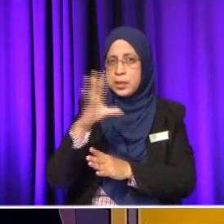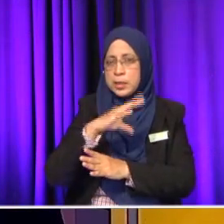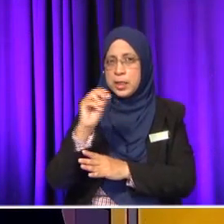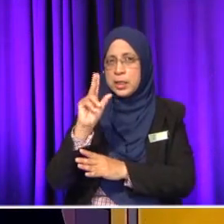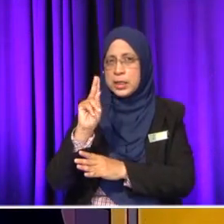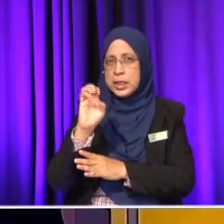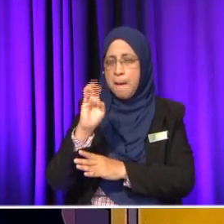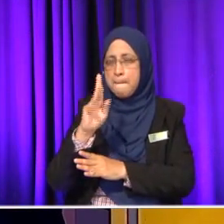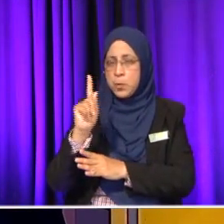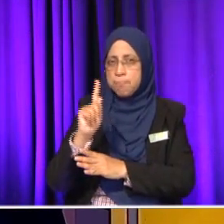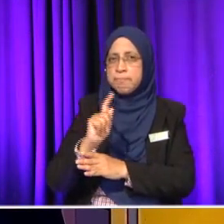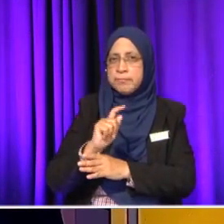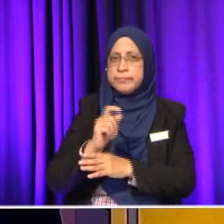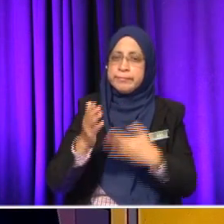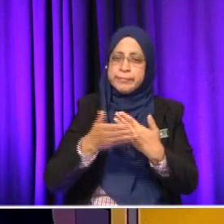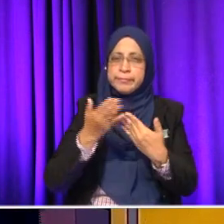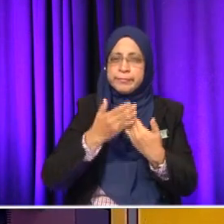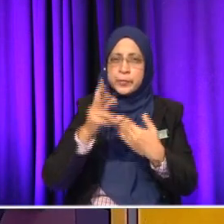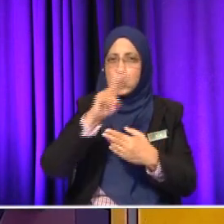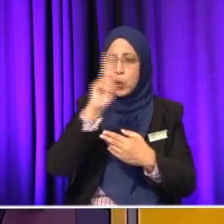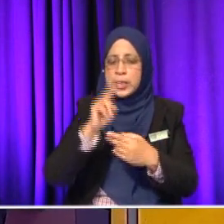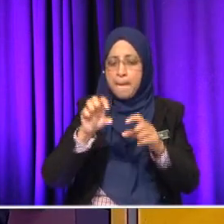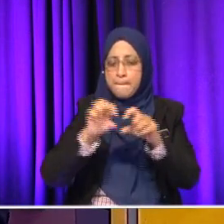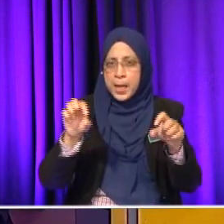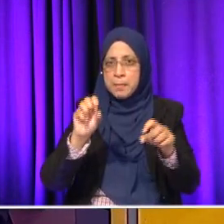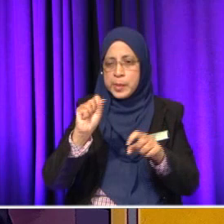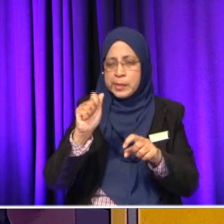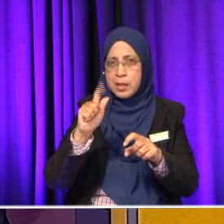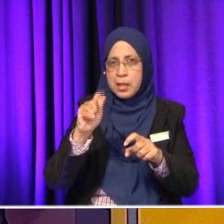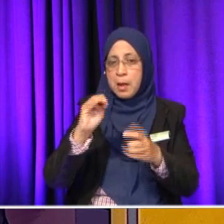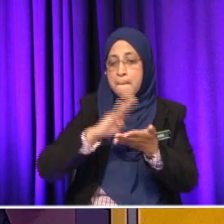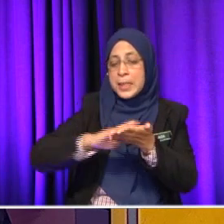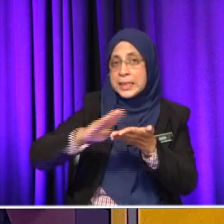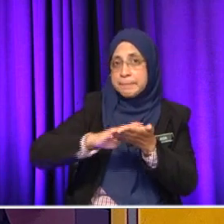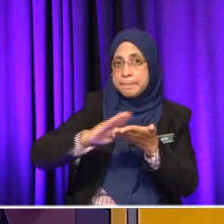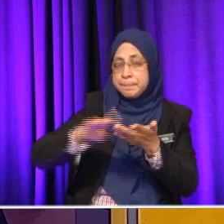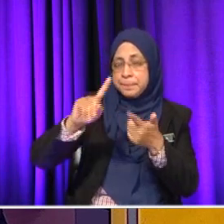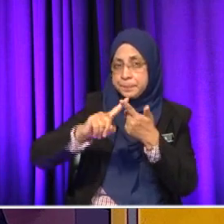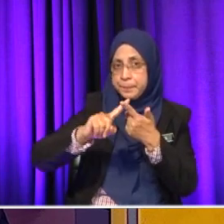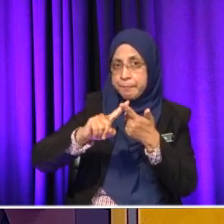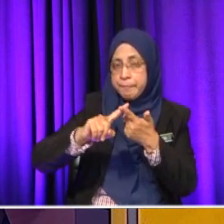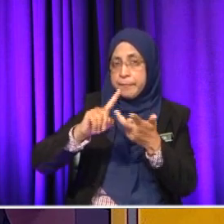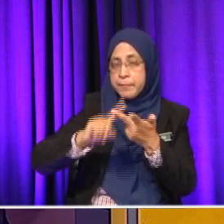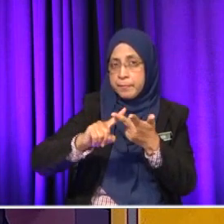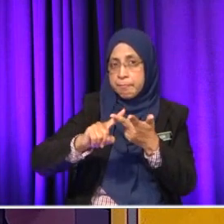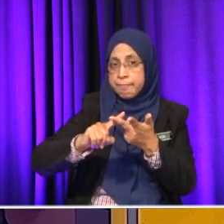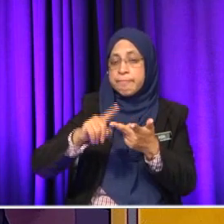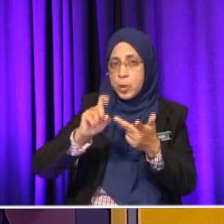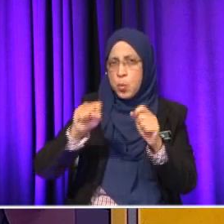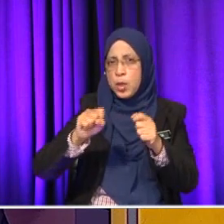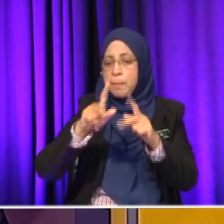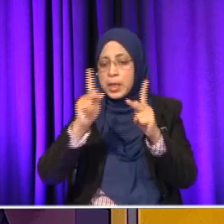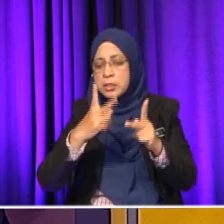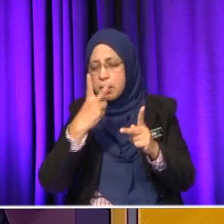ya. Melakukan ujian baik salih, membersih dan menyelenggara, melakukan pemeriksaan,